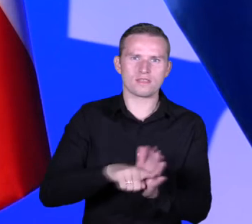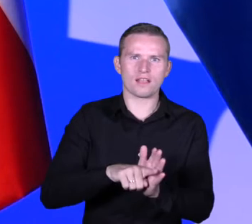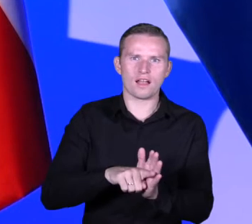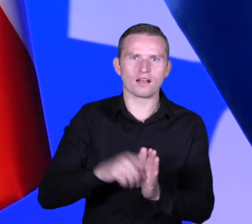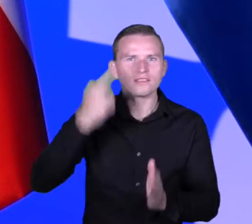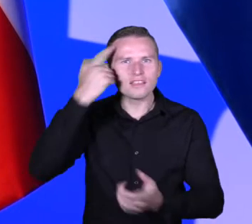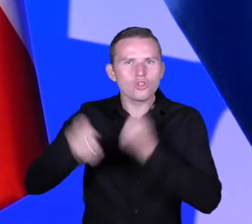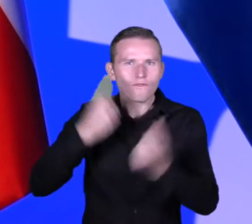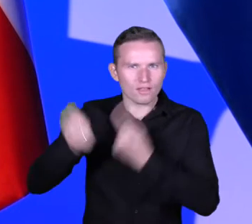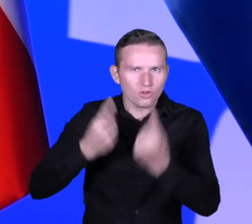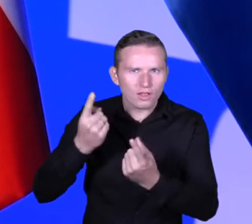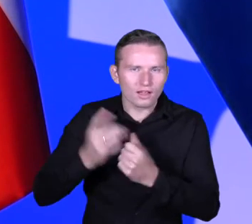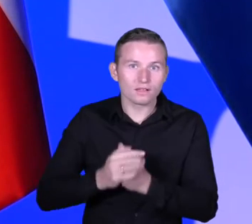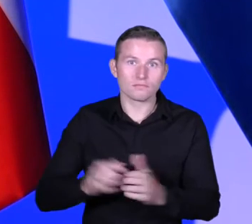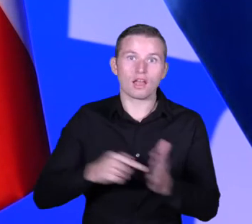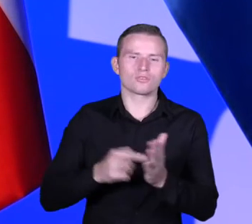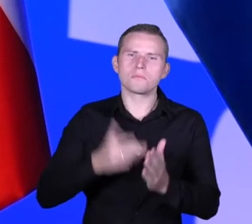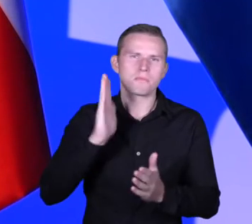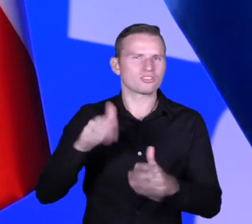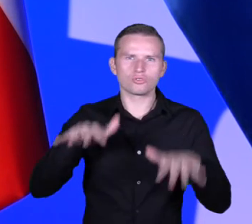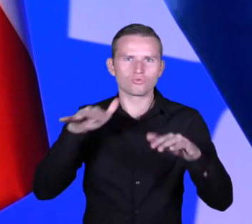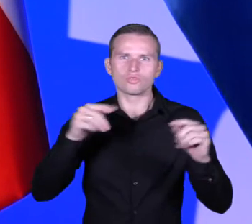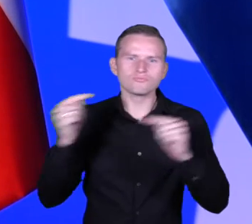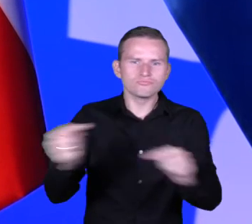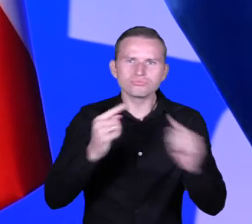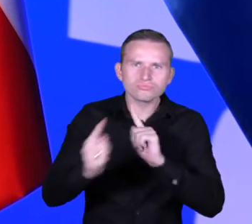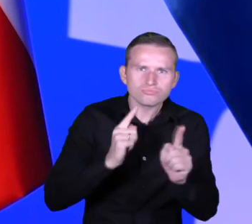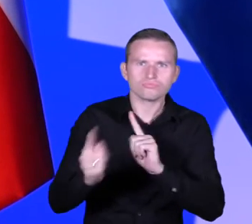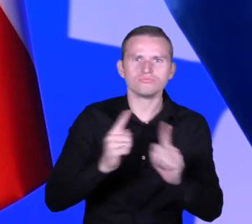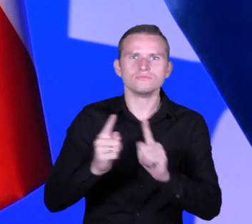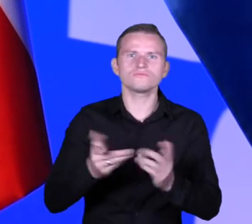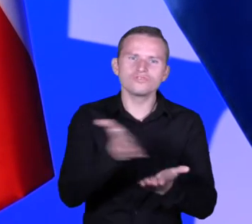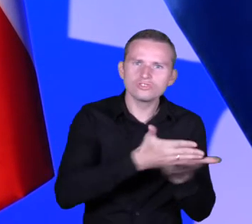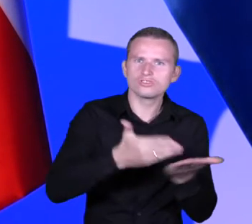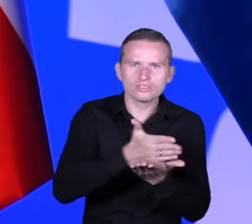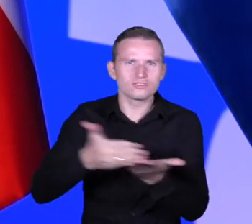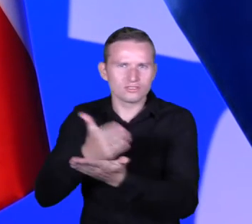Dziękuję za Dziękuję